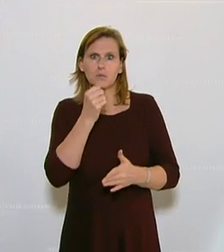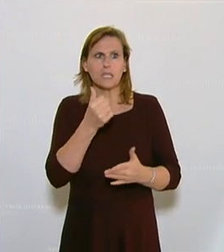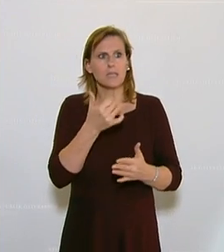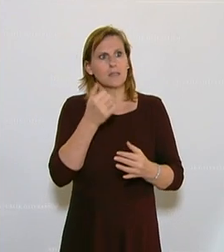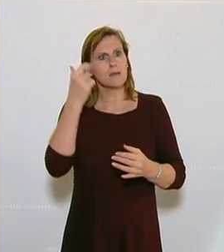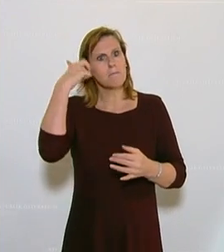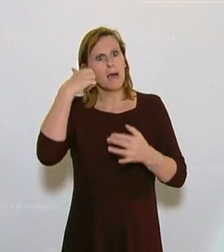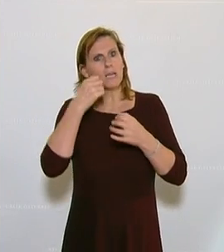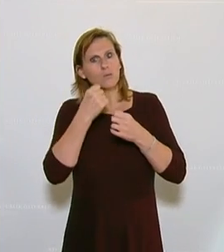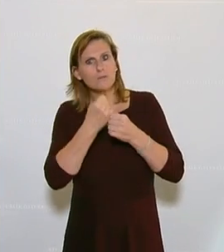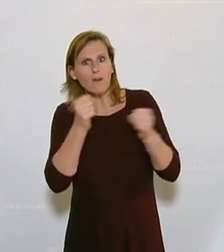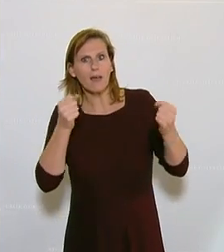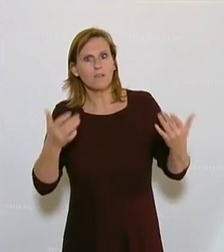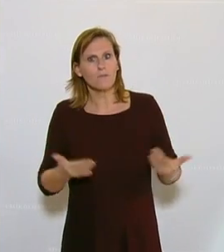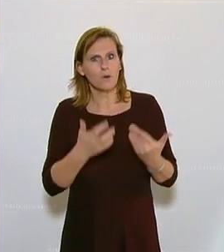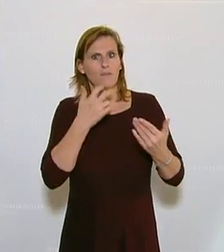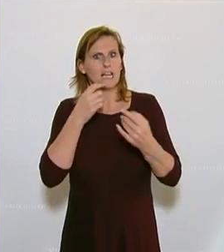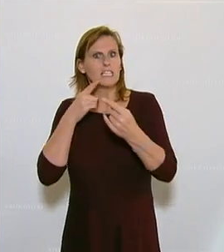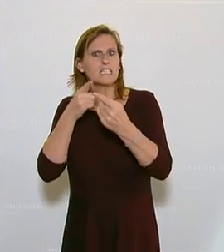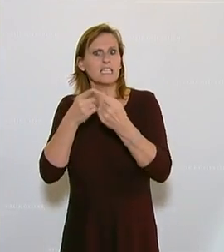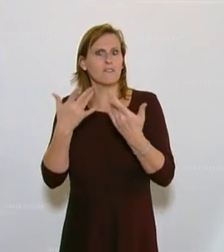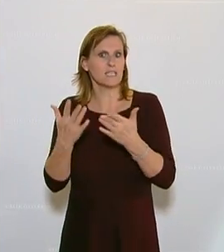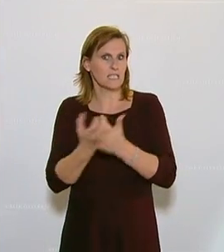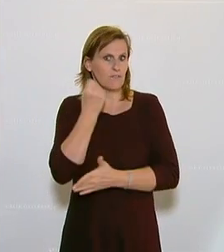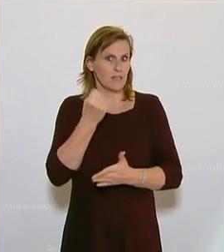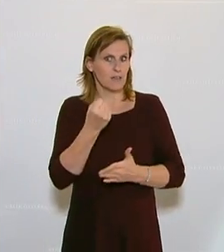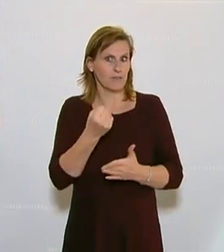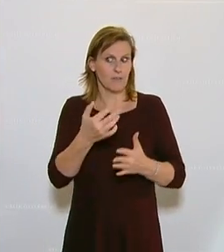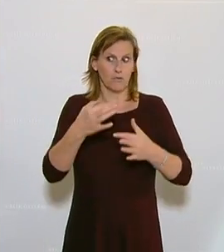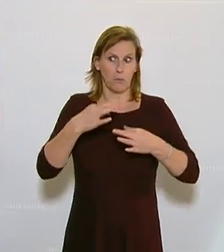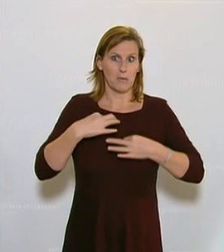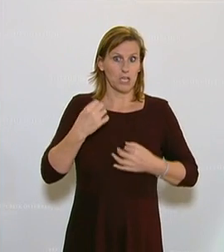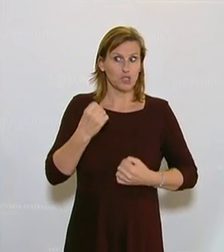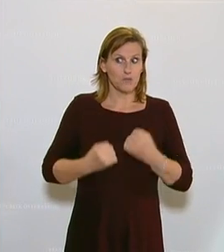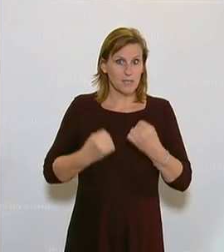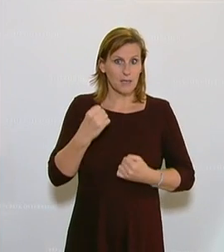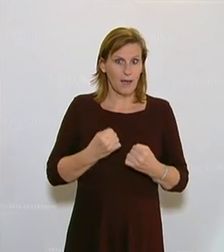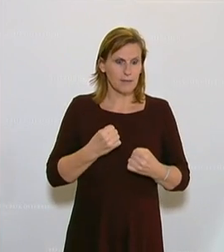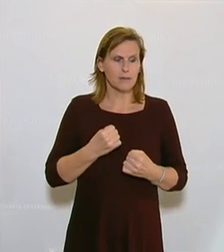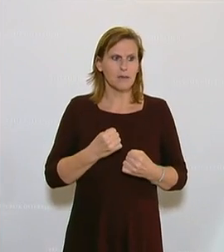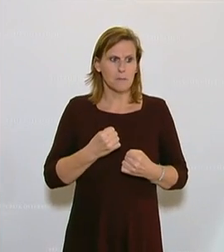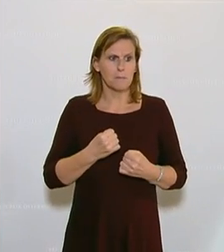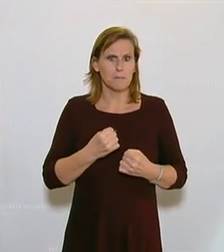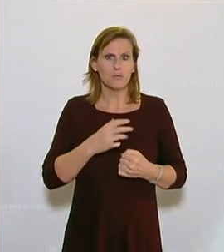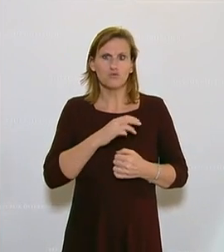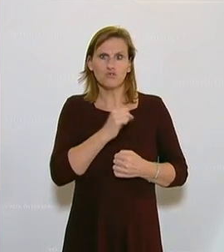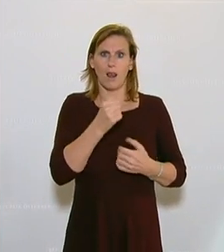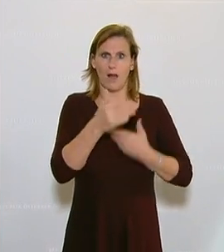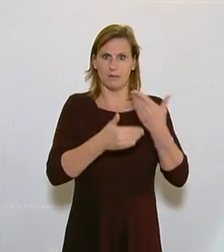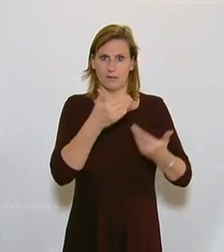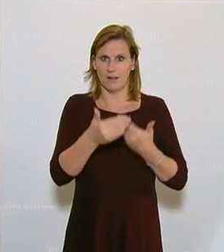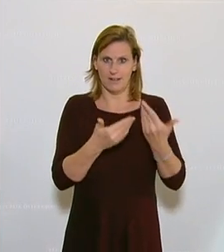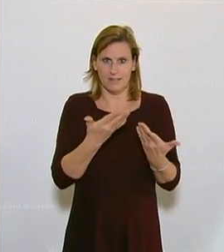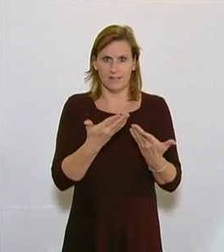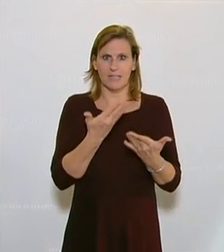Meinungsfreiheit zu fördern. Gar nichts, der will Gewinn machen. Und wenn er Schwierigkeiten bekommt, dann wird er entsprechend handeln. Und genau das ist jetzt hier der Punkt. Ich